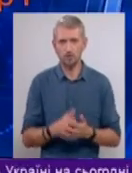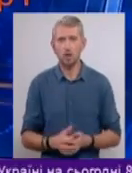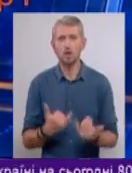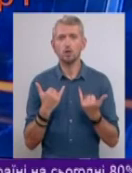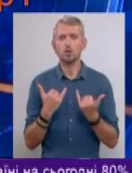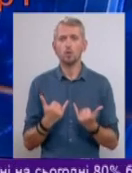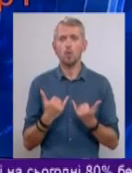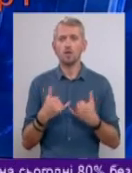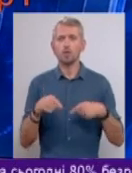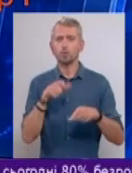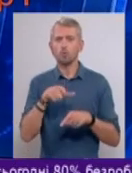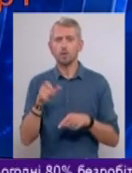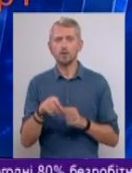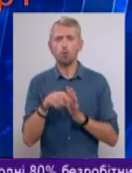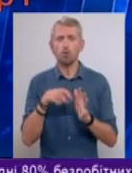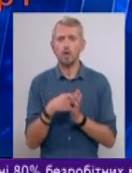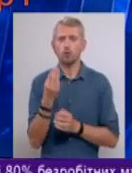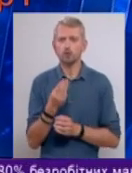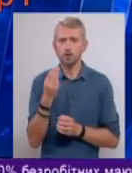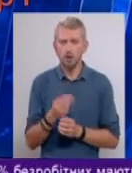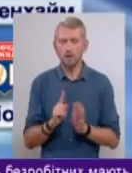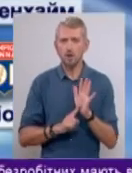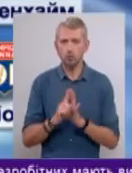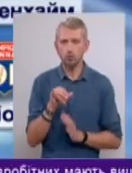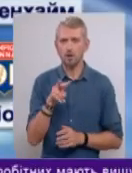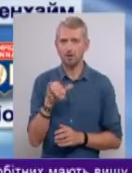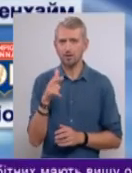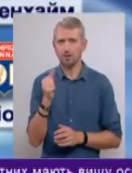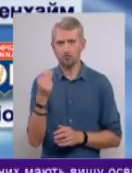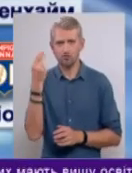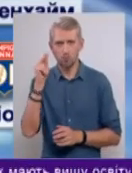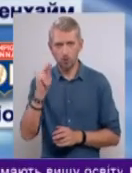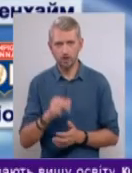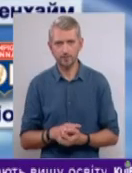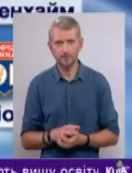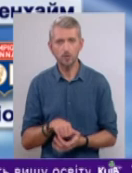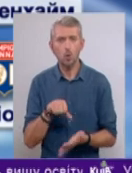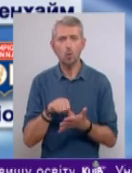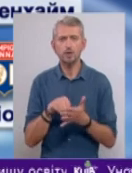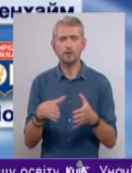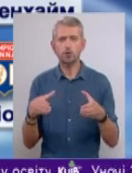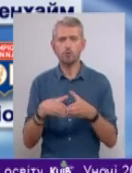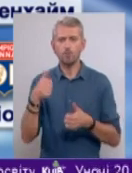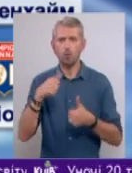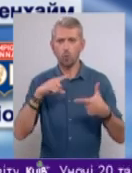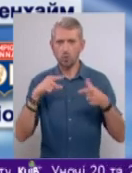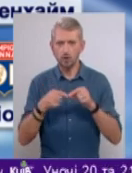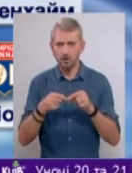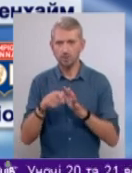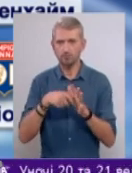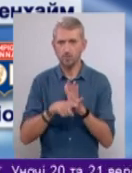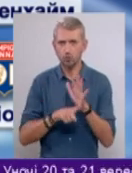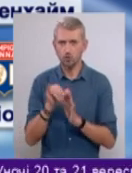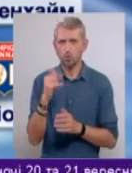Отже, сьогодні футболісти Донецького Шахтаря стартують у лізі чемпіонів. Участь у груповому турнірі гірники